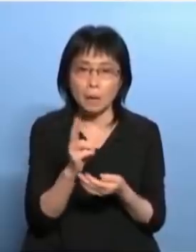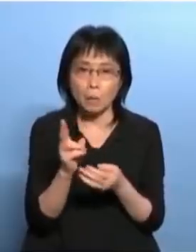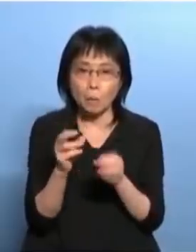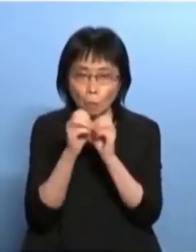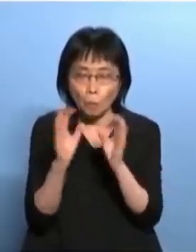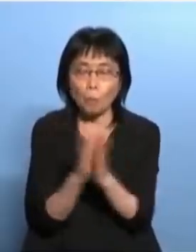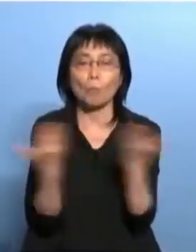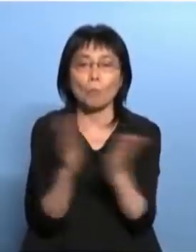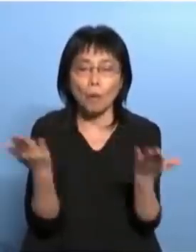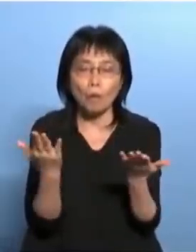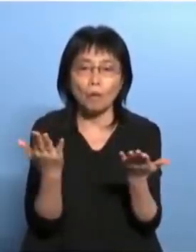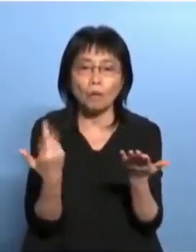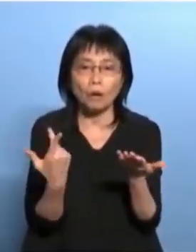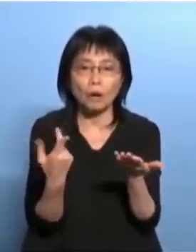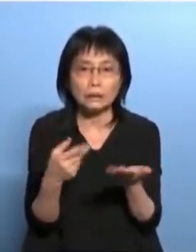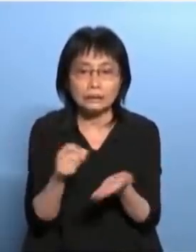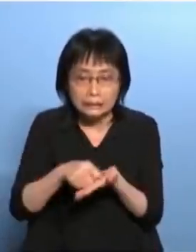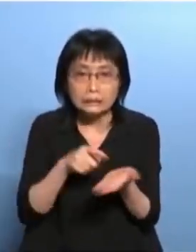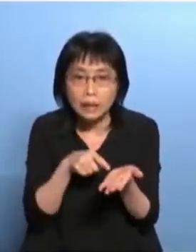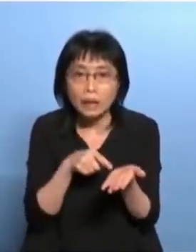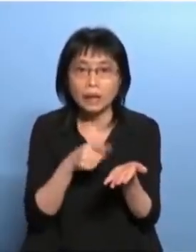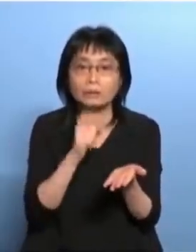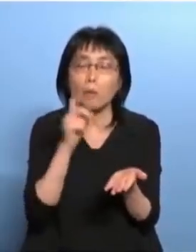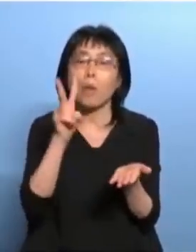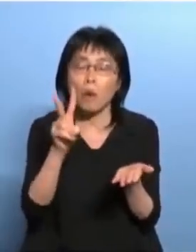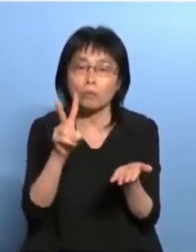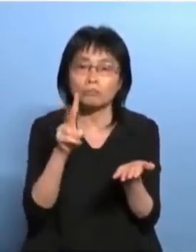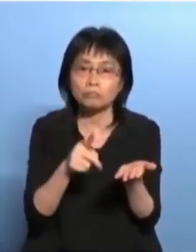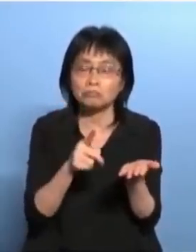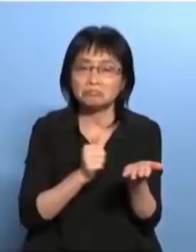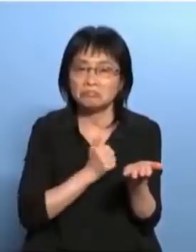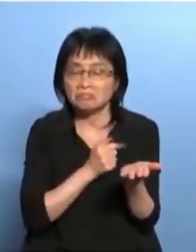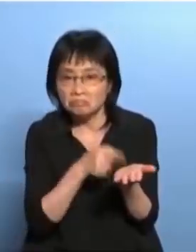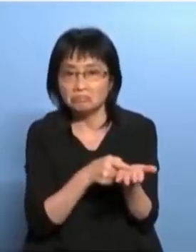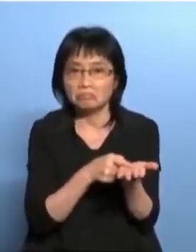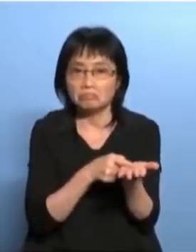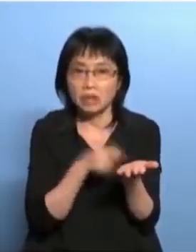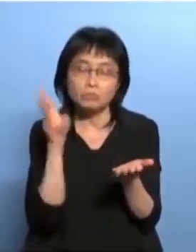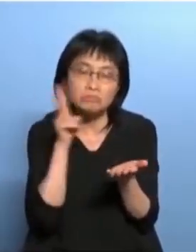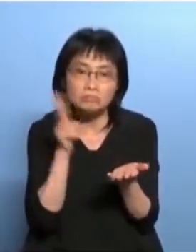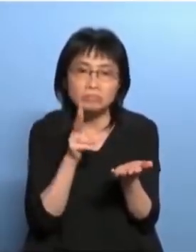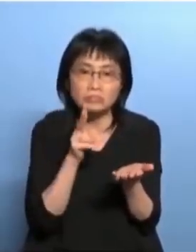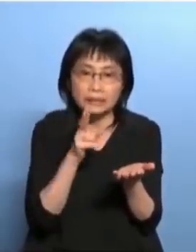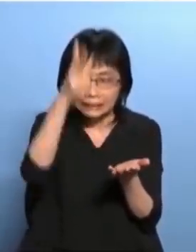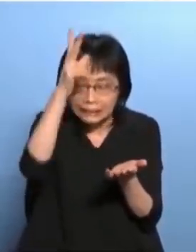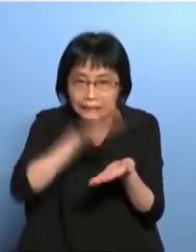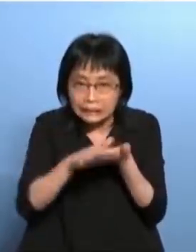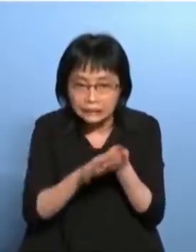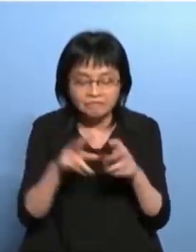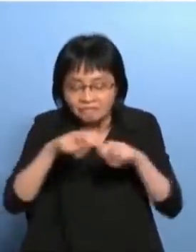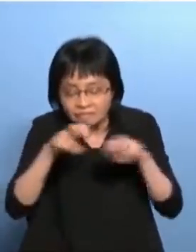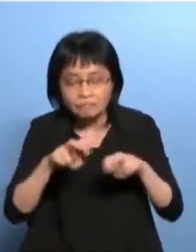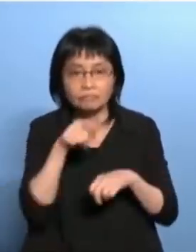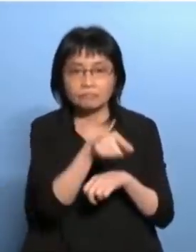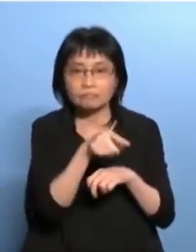个考评局的老师出来政治审查搜他们的面书Facebook说这些是心